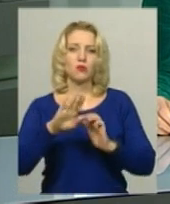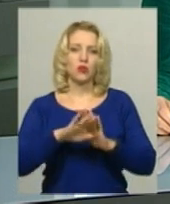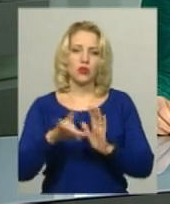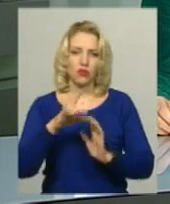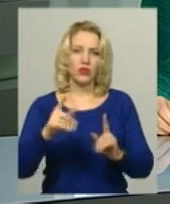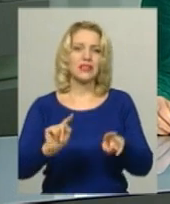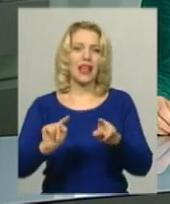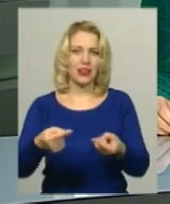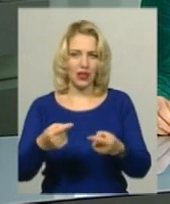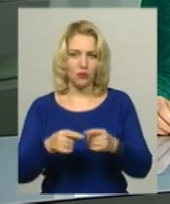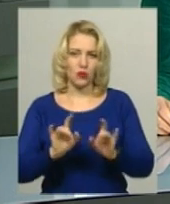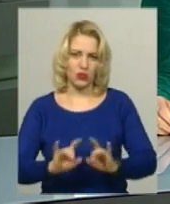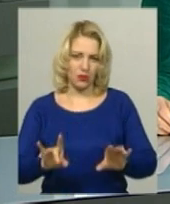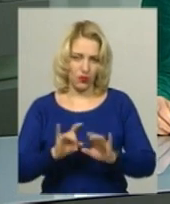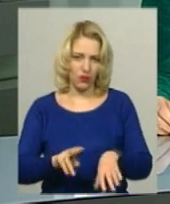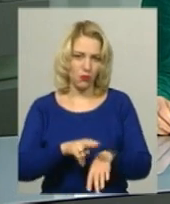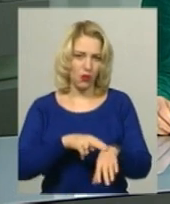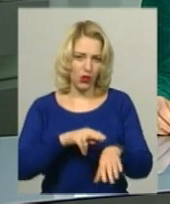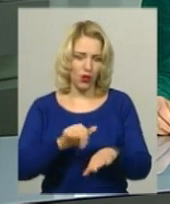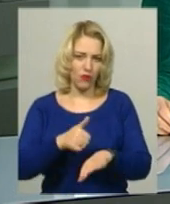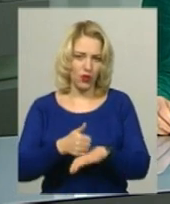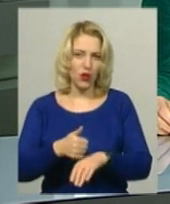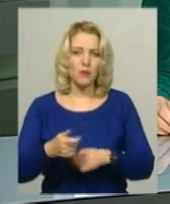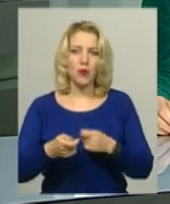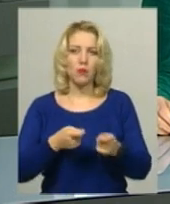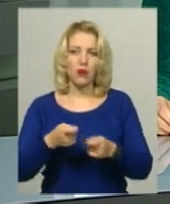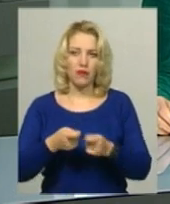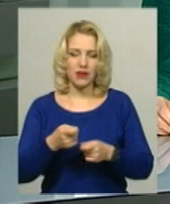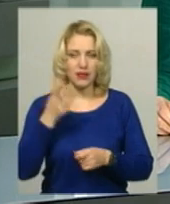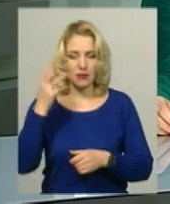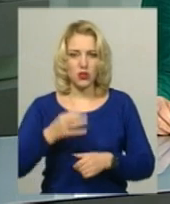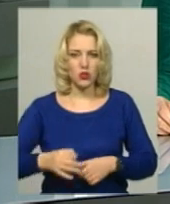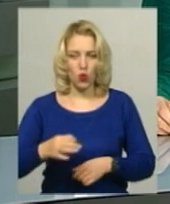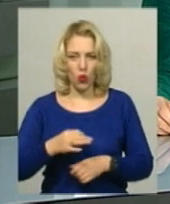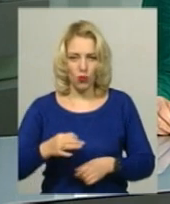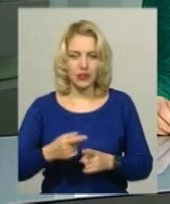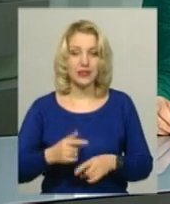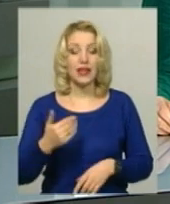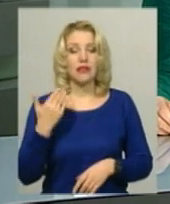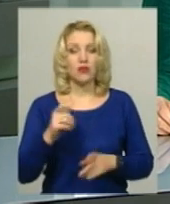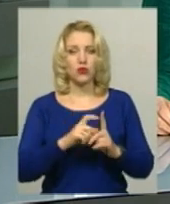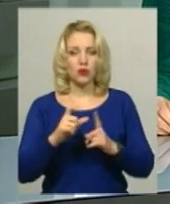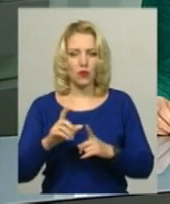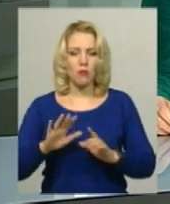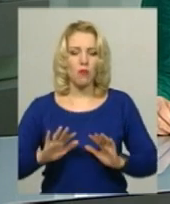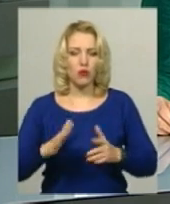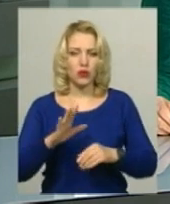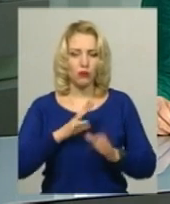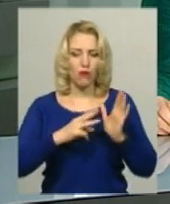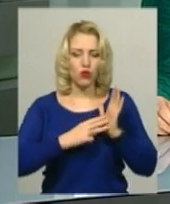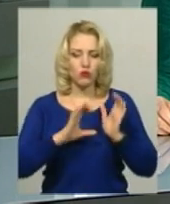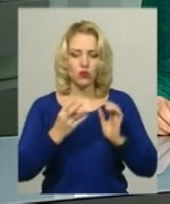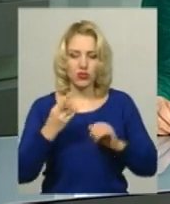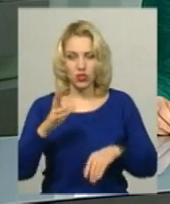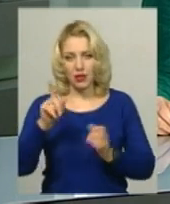інспектор сектору комунікацій головного управління Нацполіції області Олег Поворознюк. За його словами, подія сталася 8 січня. До